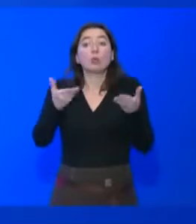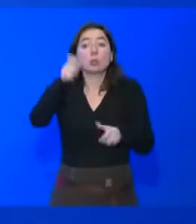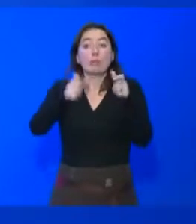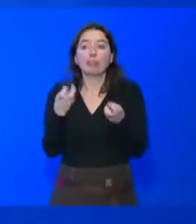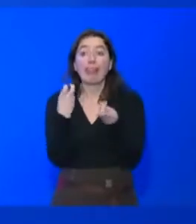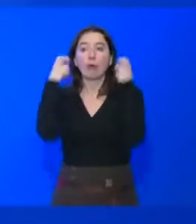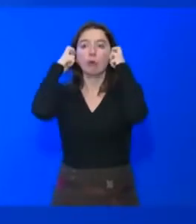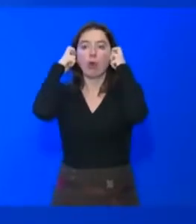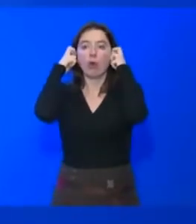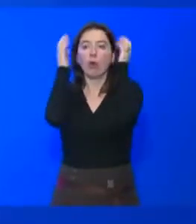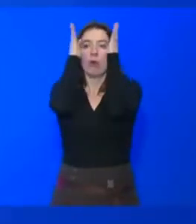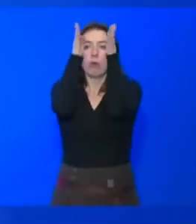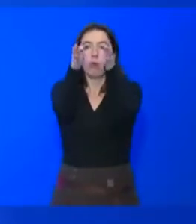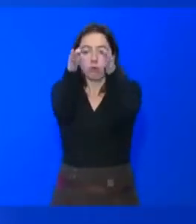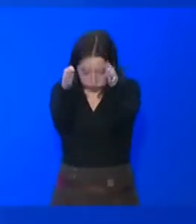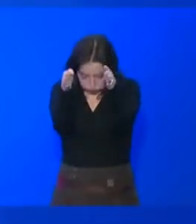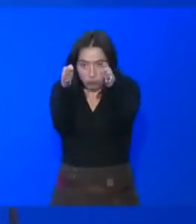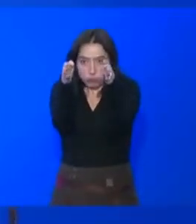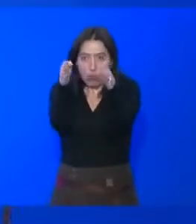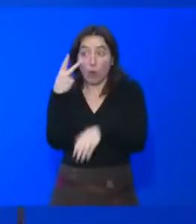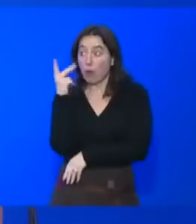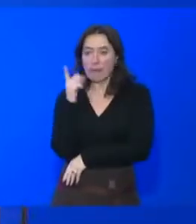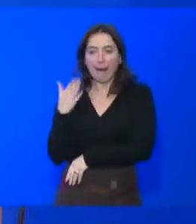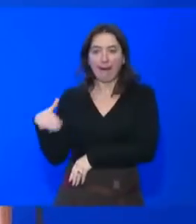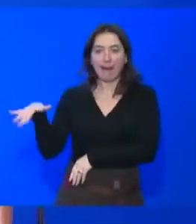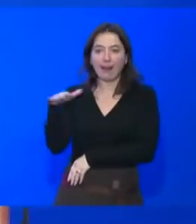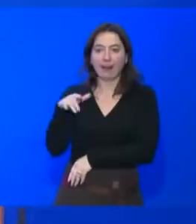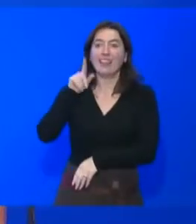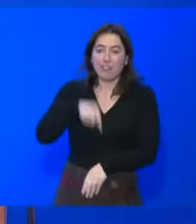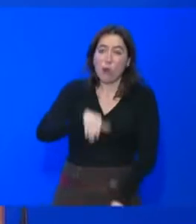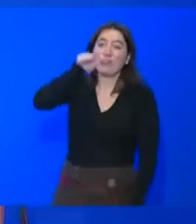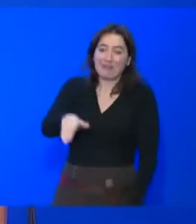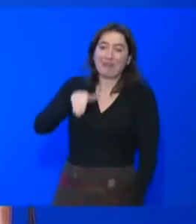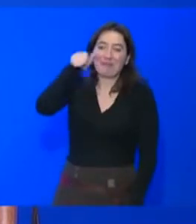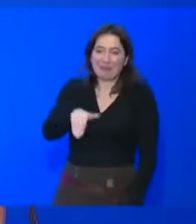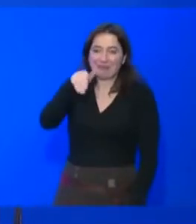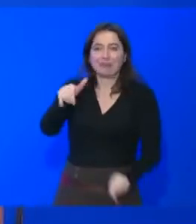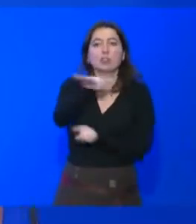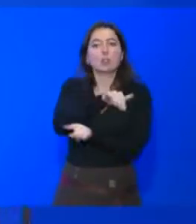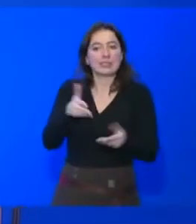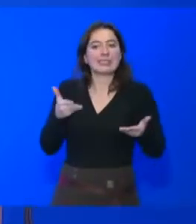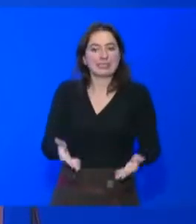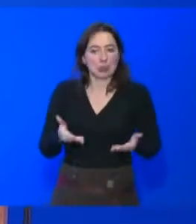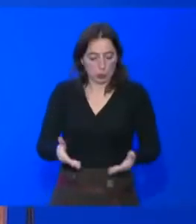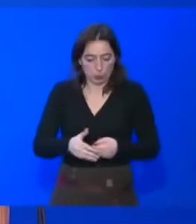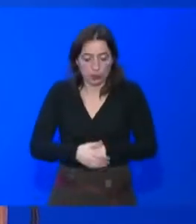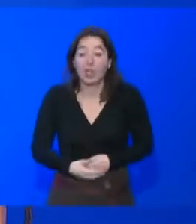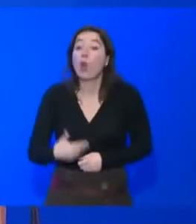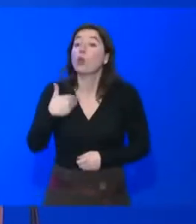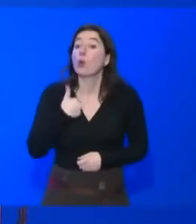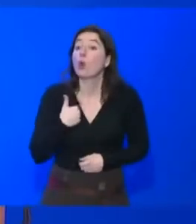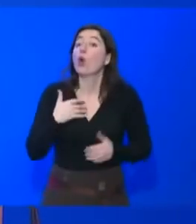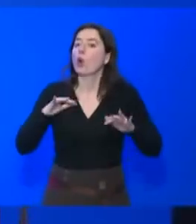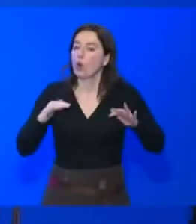ils ne voient pas. Donc, alors moi, ma réponse, c'est d'exister davantage sur toutes les